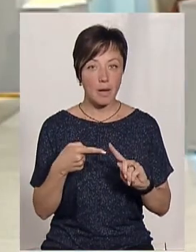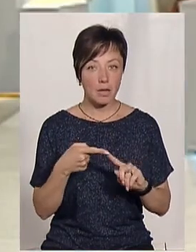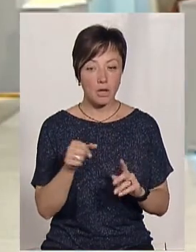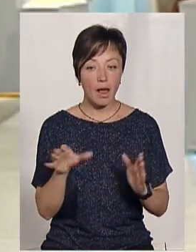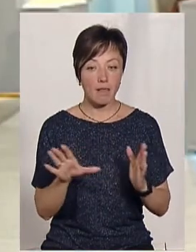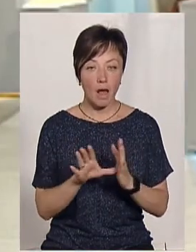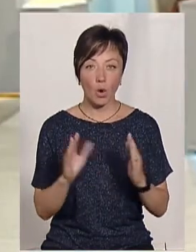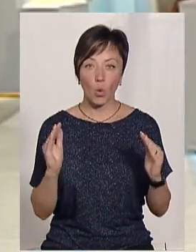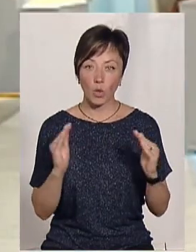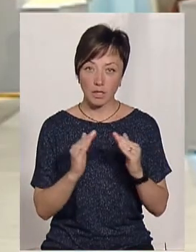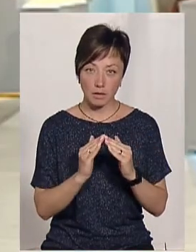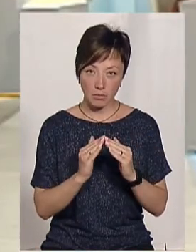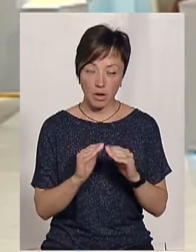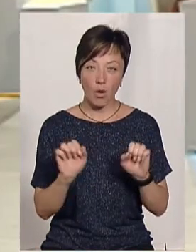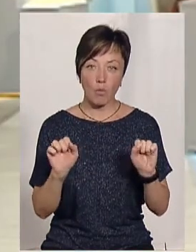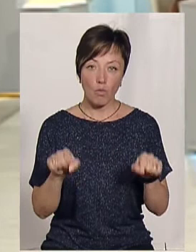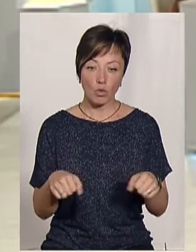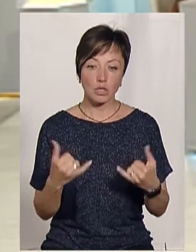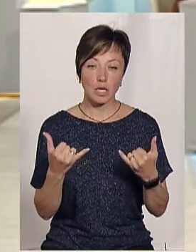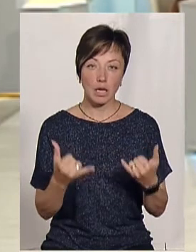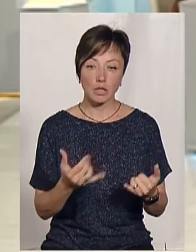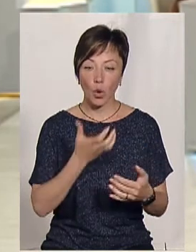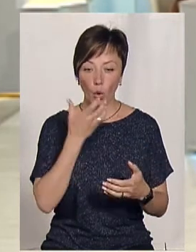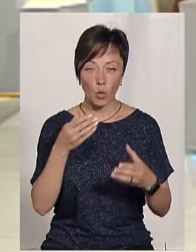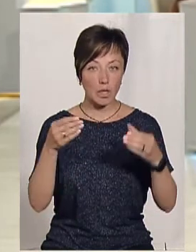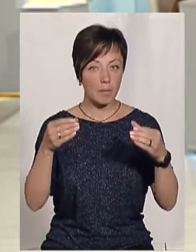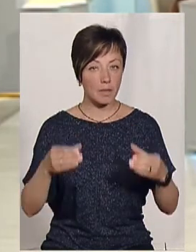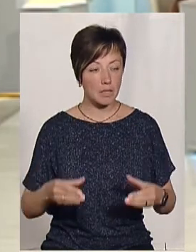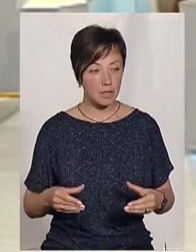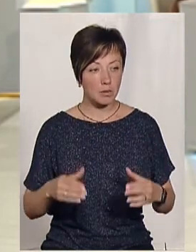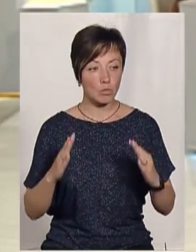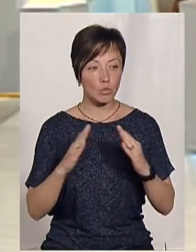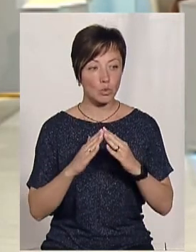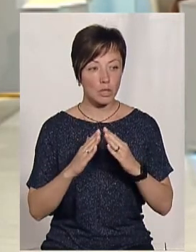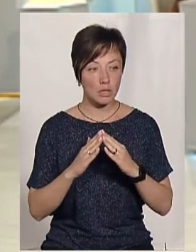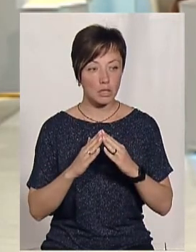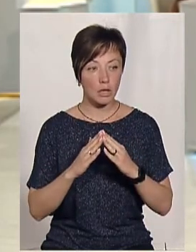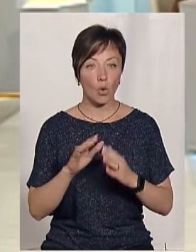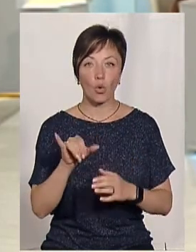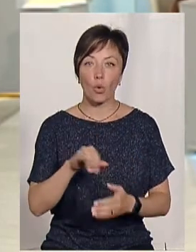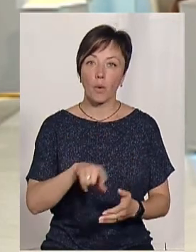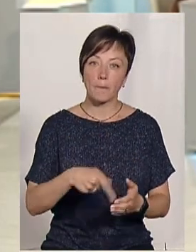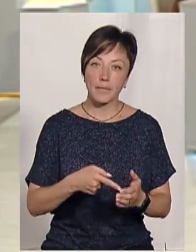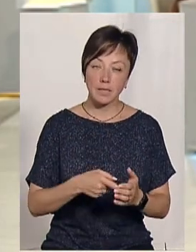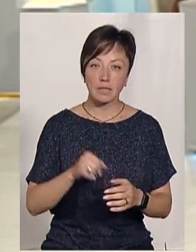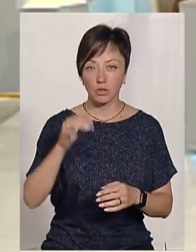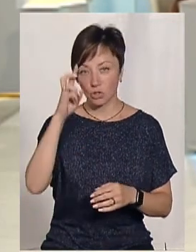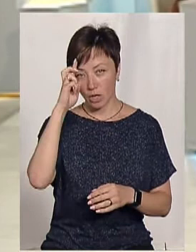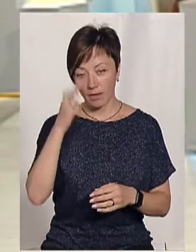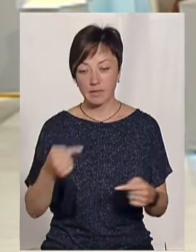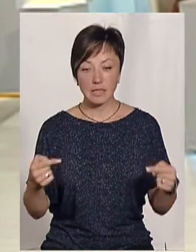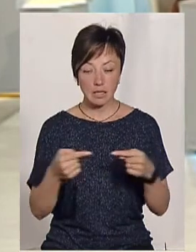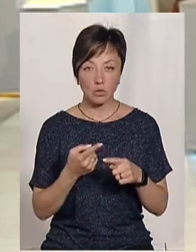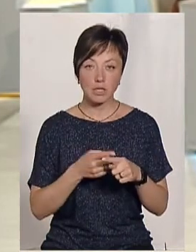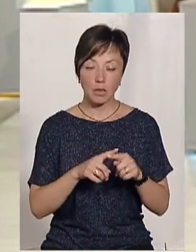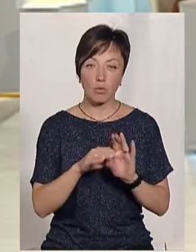енергодім, за якою можна наразі утеплити будинки у місті і у державі. Згідно цієї